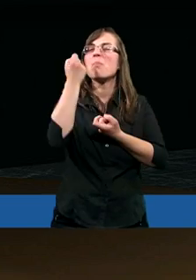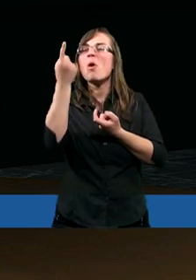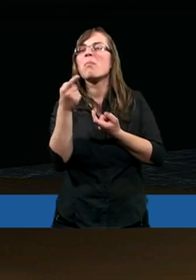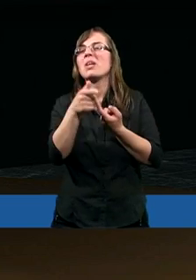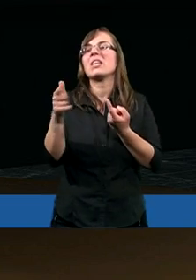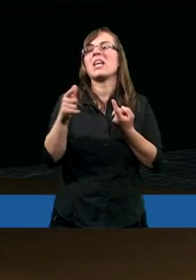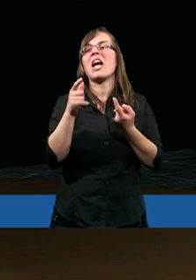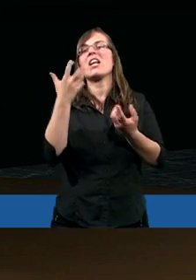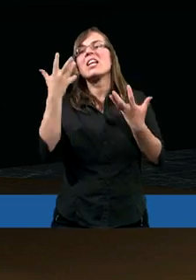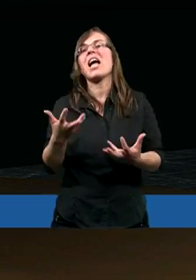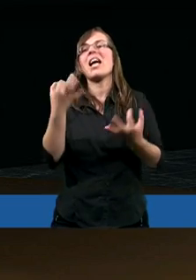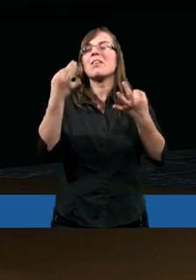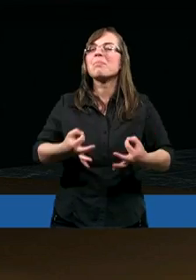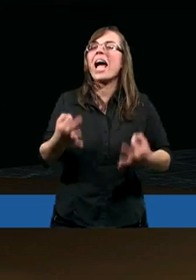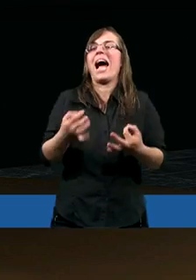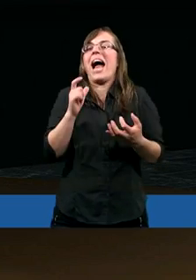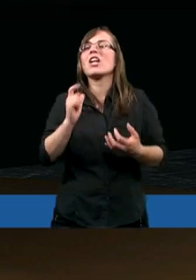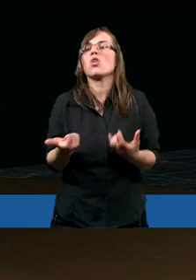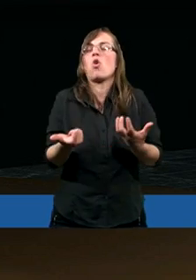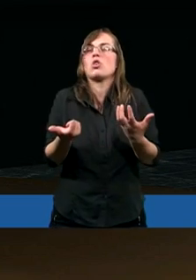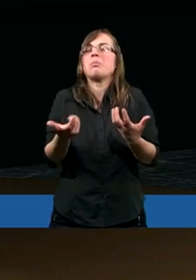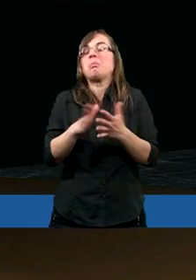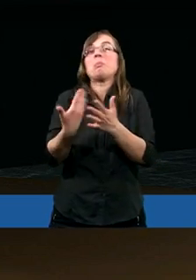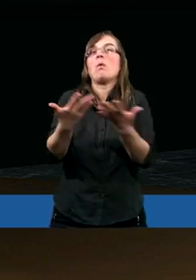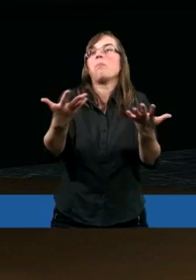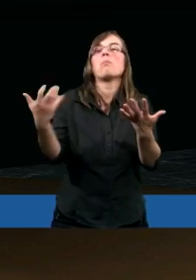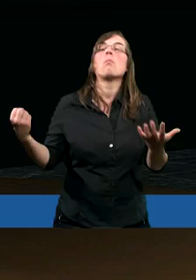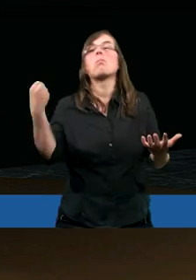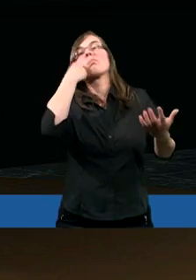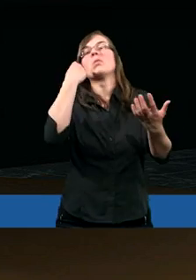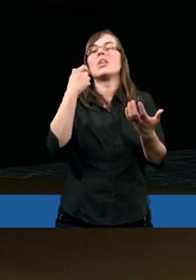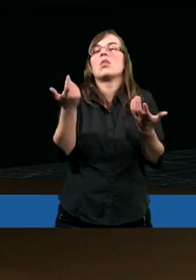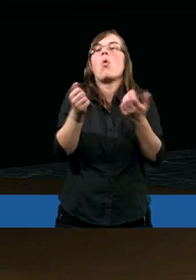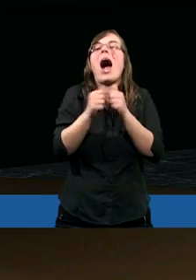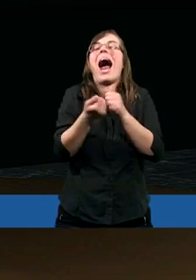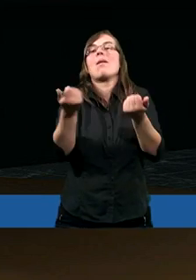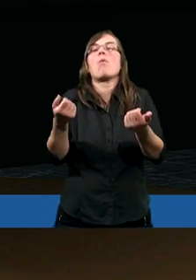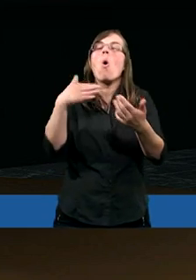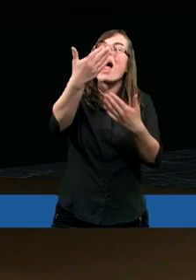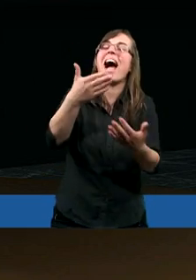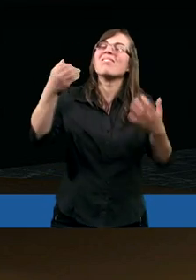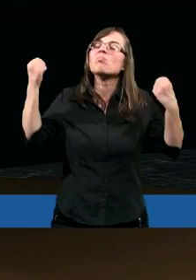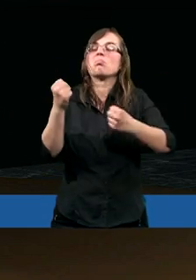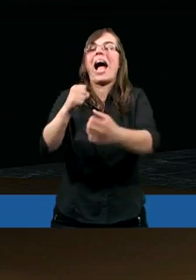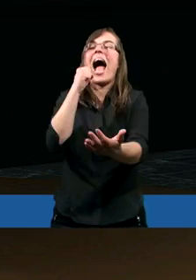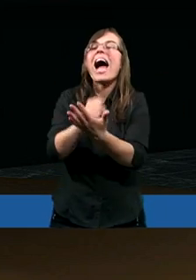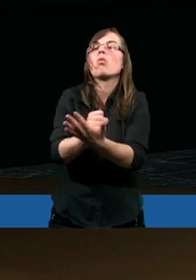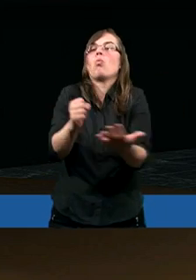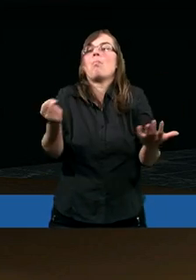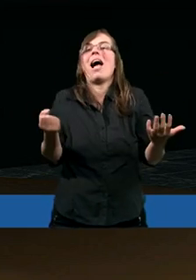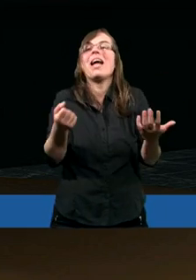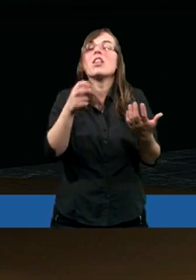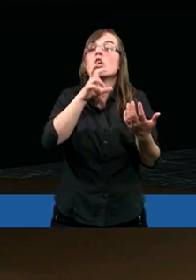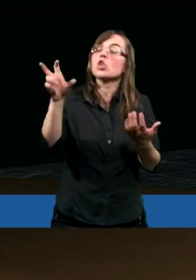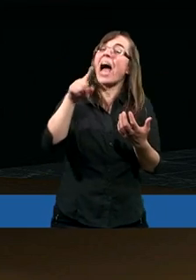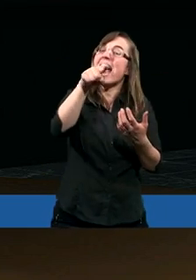zranił, to weź mu teraz przyłóż solidnie jakieś tam argumenty, żeby poczuł mocno, że jednak to ty